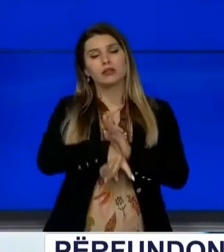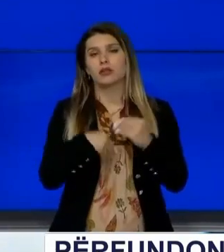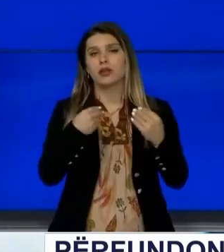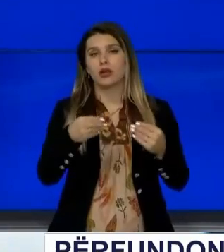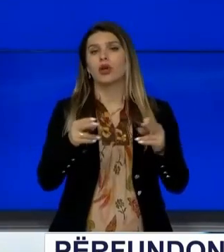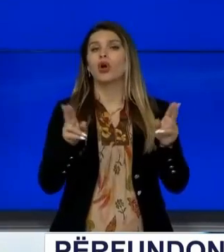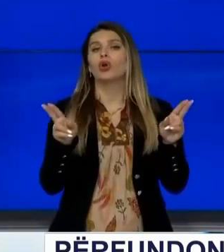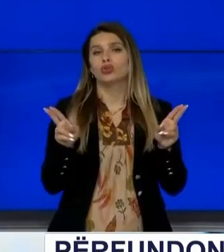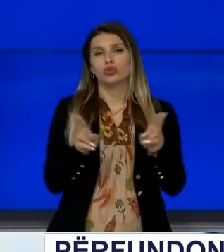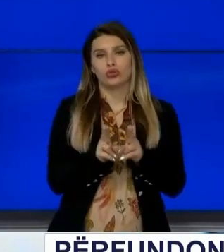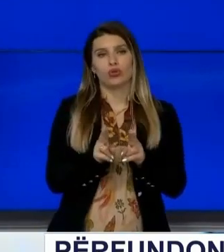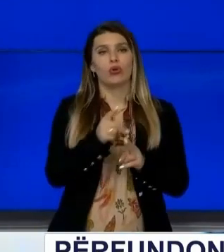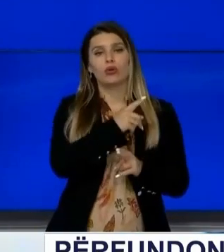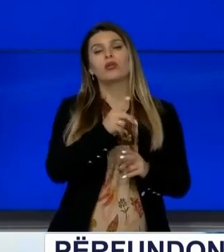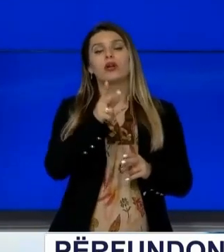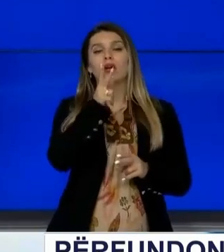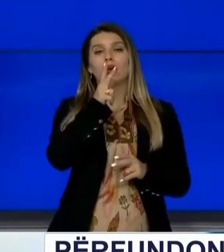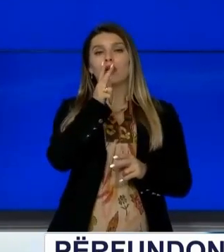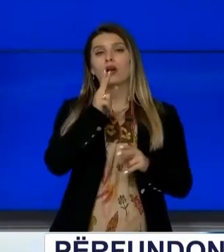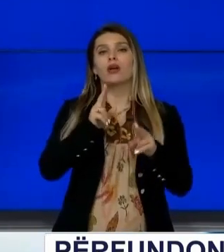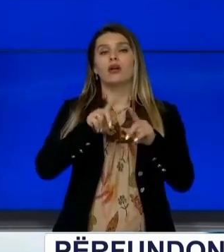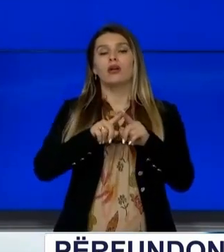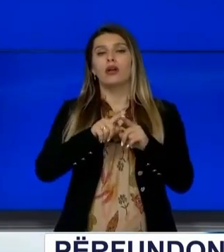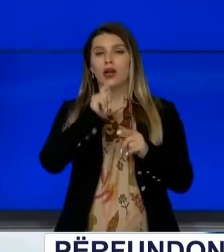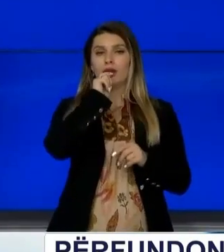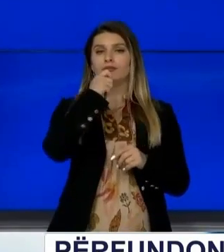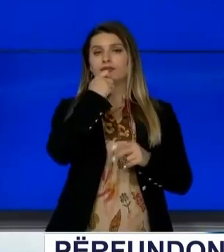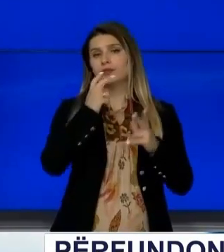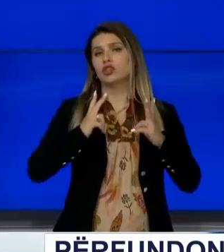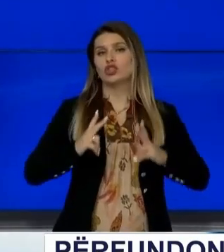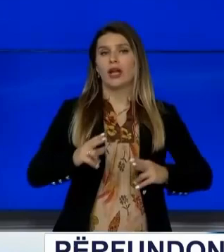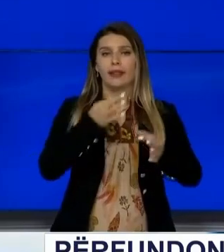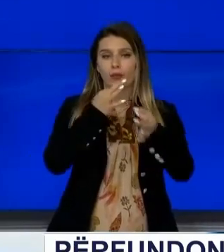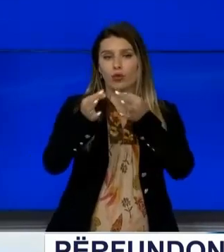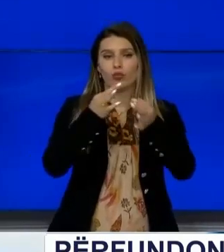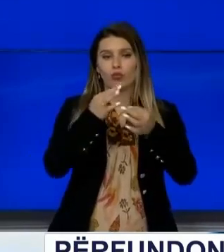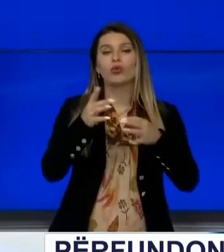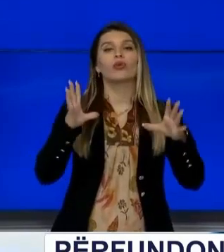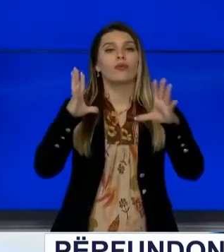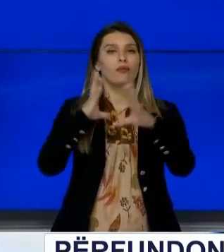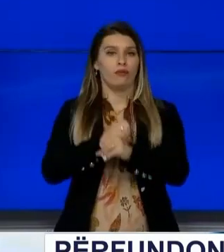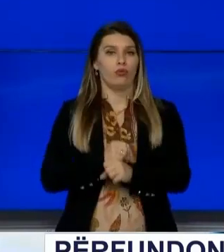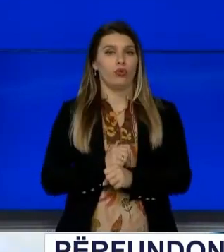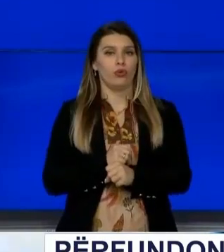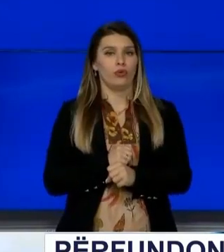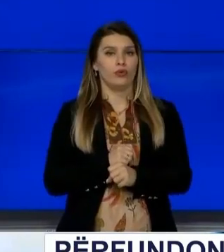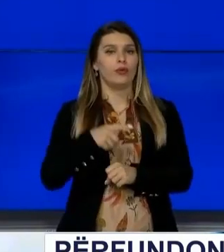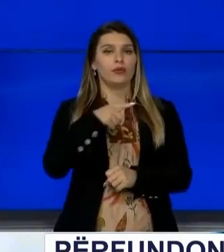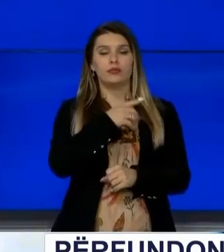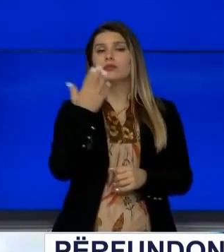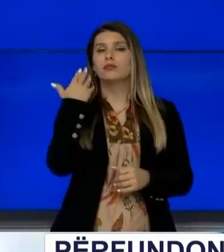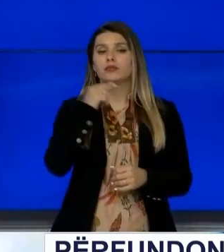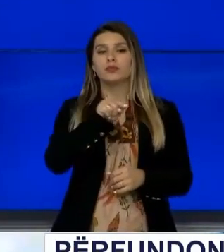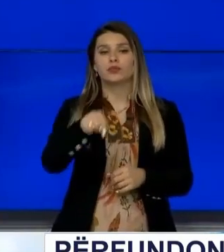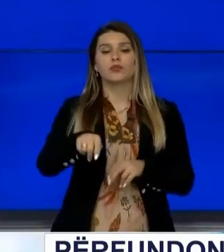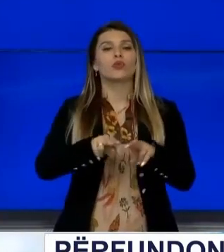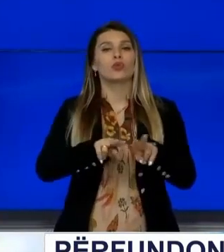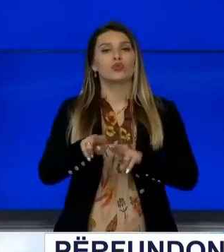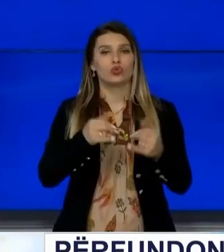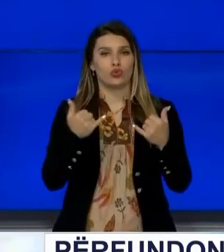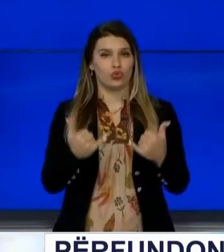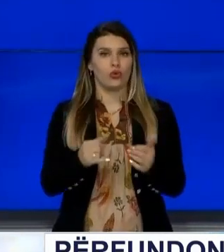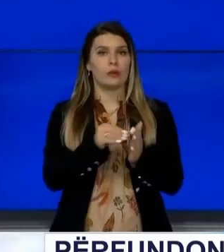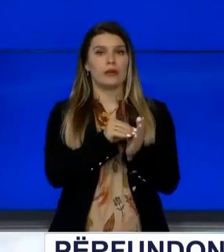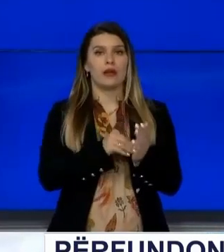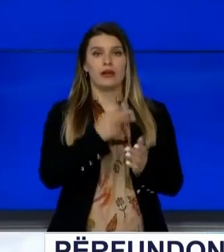Ceku ka pranuar të mbrohët në heshtje A i ka thënë se intervistimi ka përfunduar Ceku është paracitur para prokurorit sot me